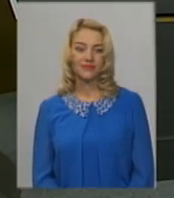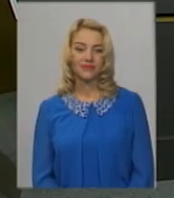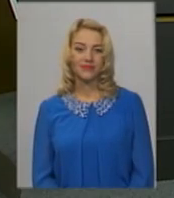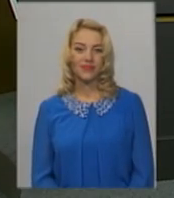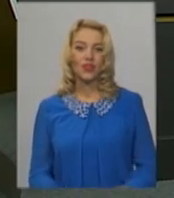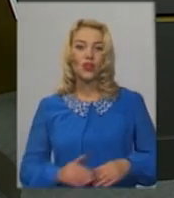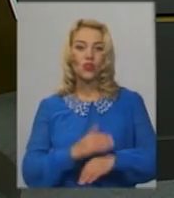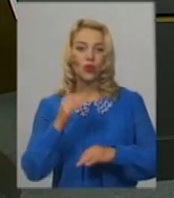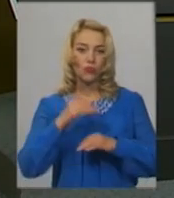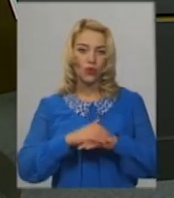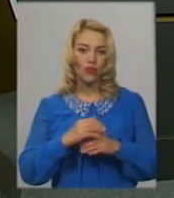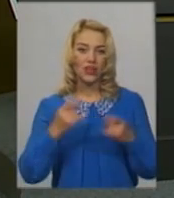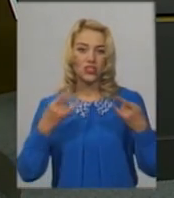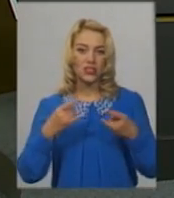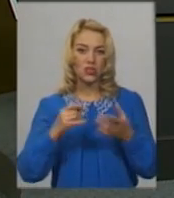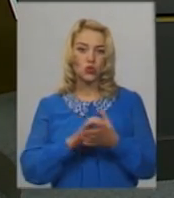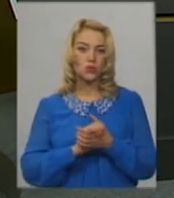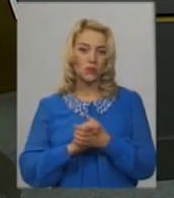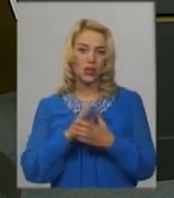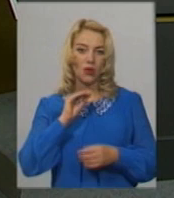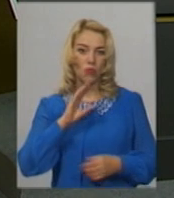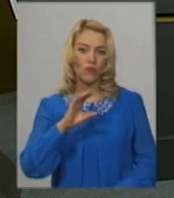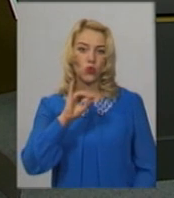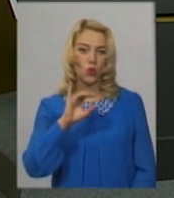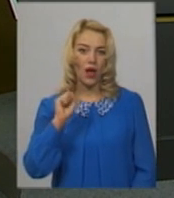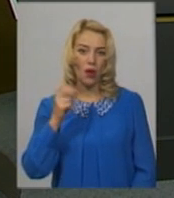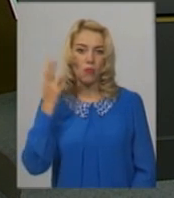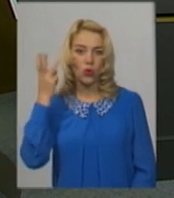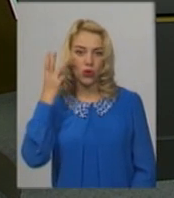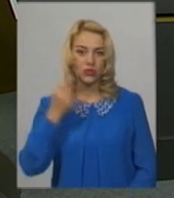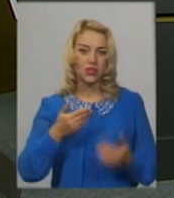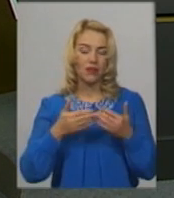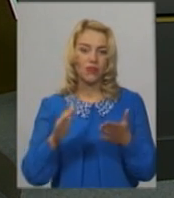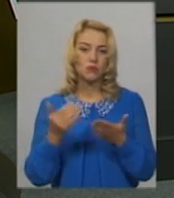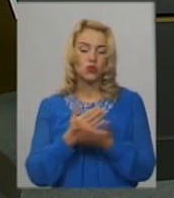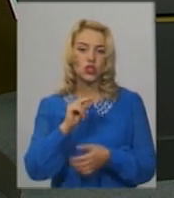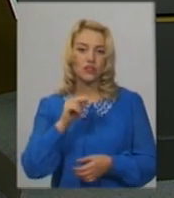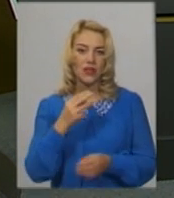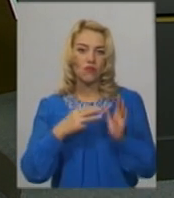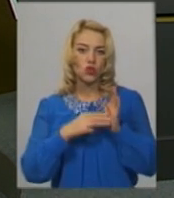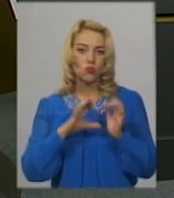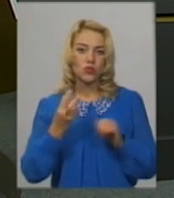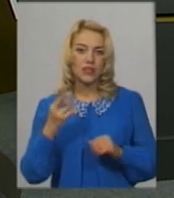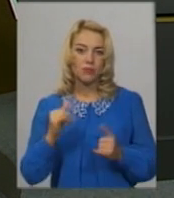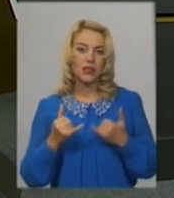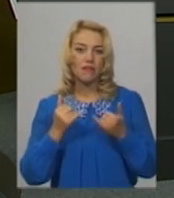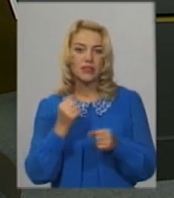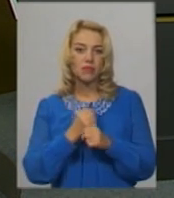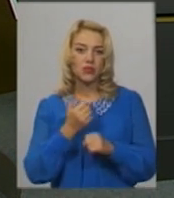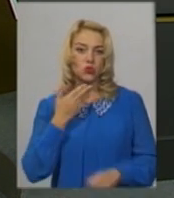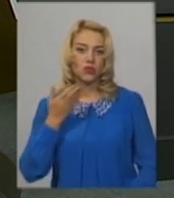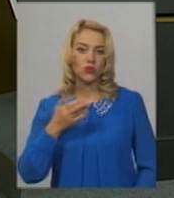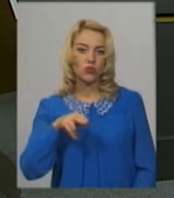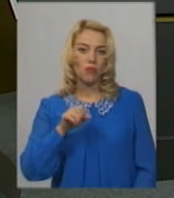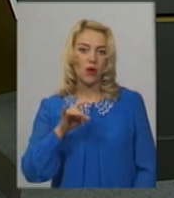Доброго вечора! В ефірі Суспільного мовника «Я у Поділля» випуск новин четверга 8 серпня. В студії для вас працюють ведуча Світлана Поробок